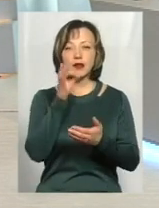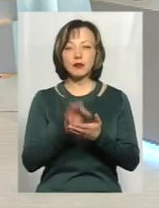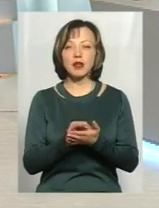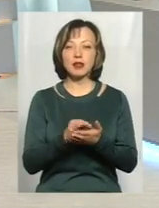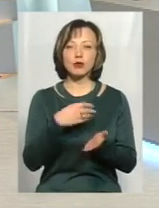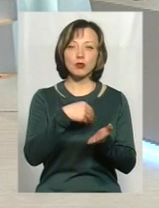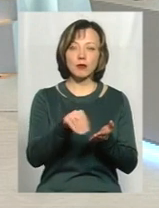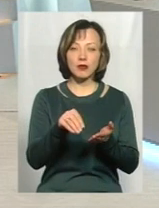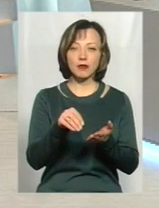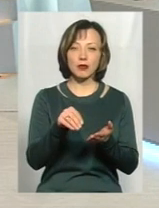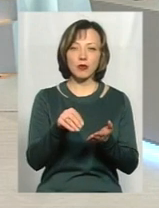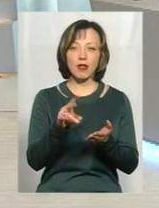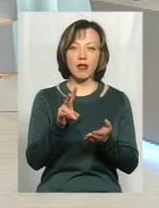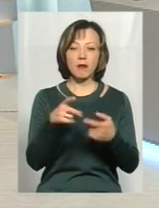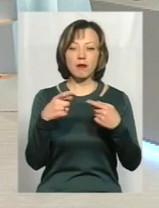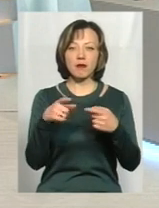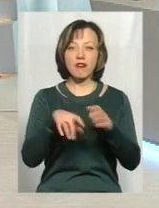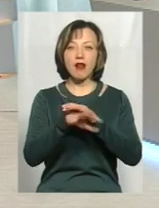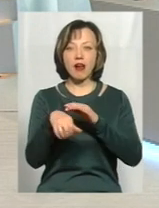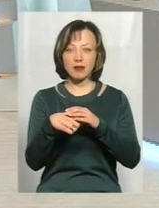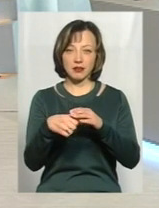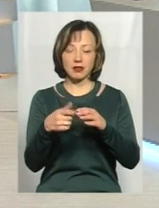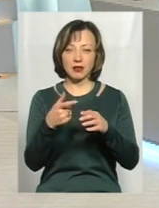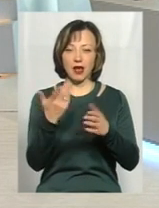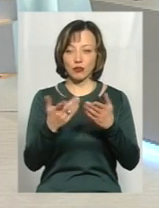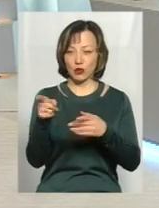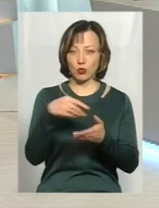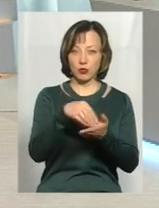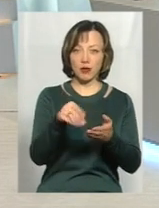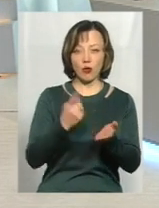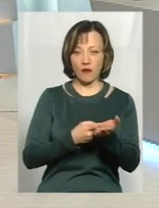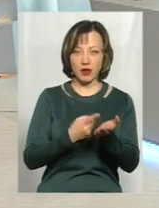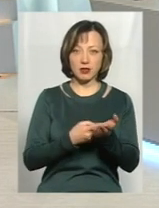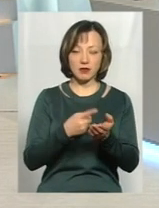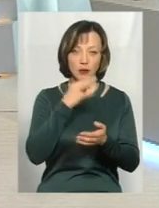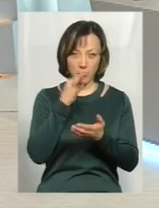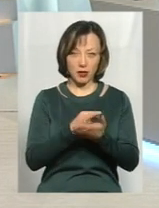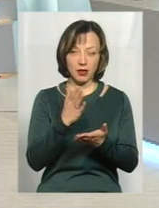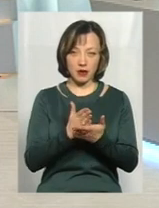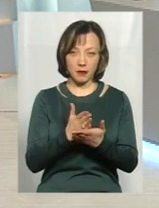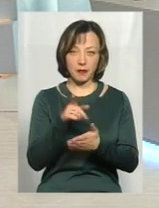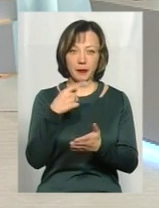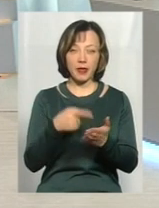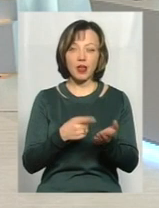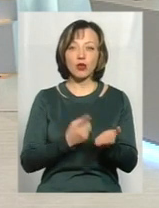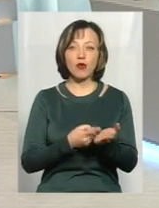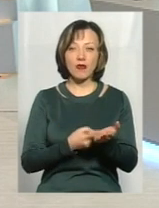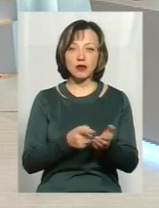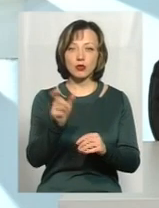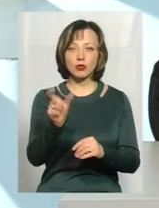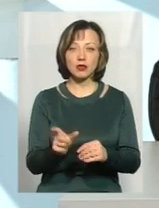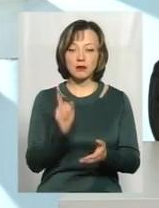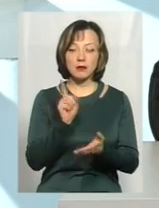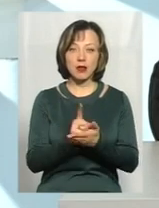купівлю навігатора, чи автомагнітовик крадено, якщо довести, що це крадена річ? Ну, довести, це людина мала